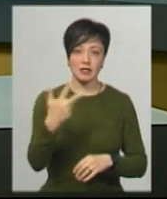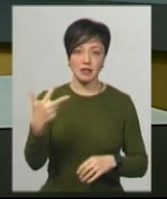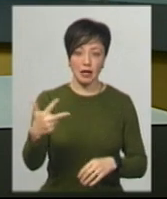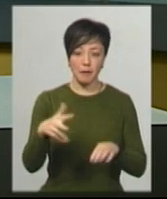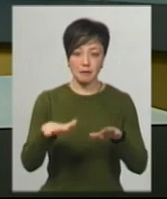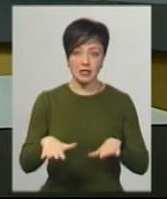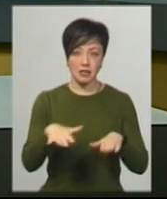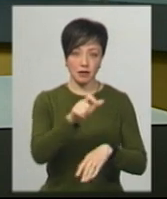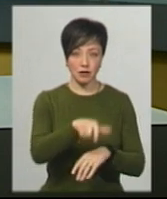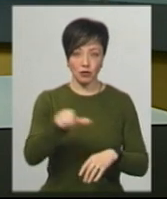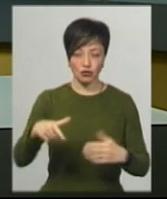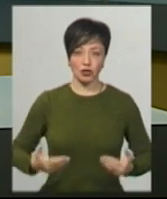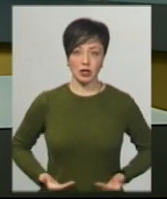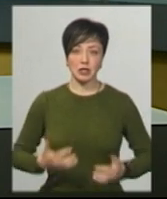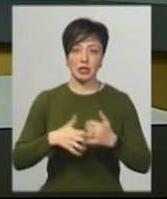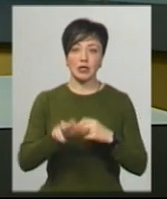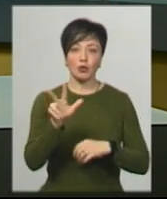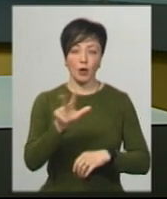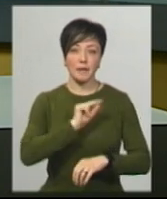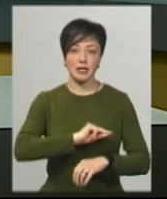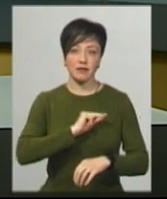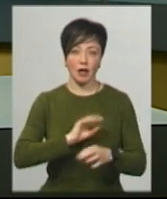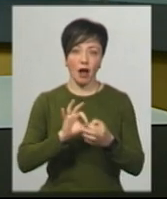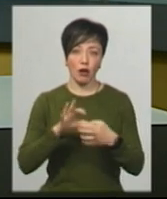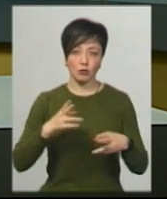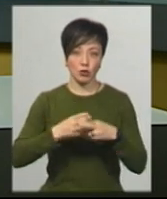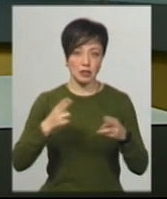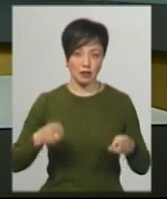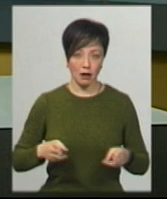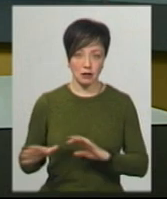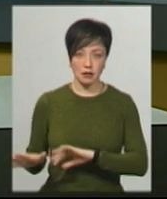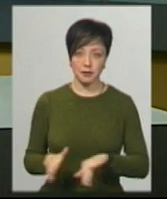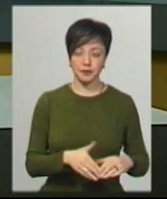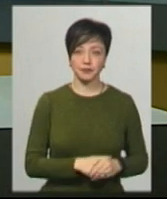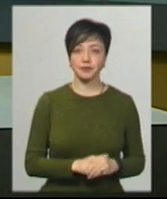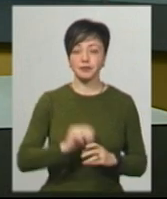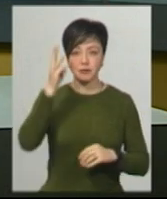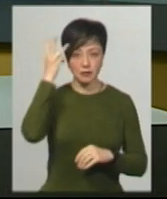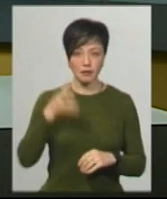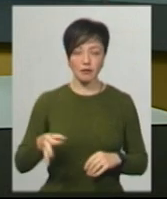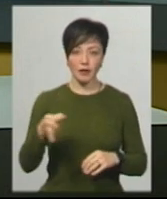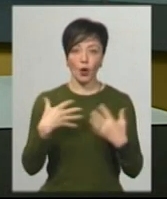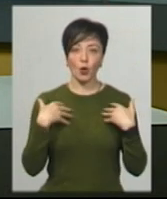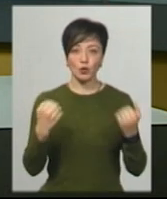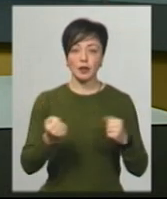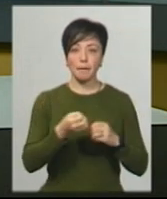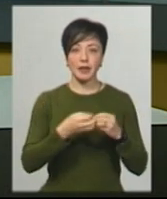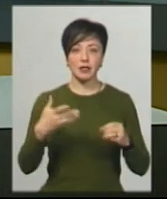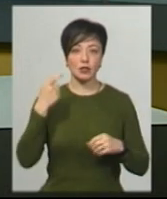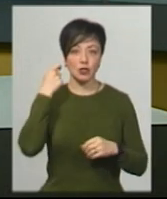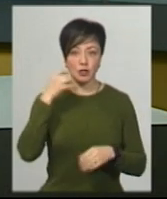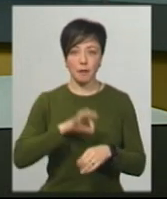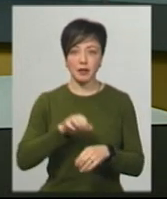місцевих жителів, серед яких троє працівники ХАЕС. На Хмельниччині удужав 15-річний